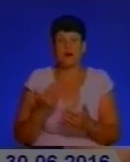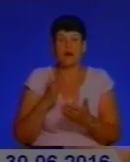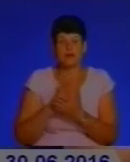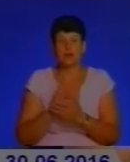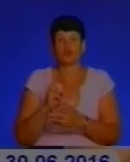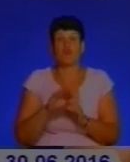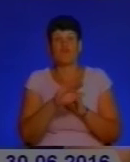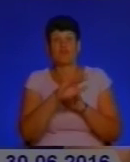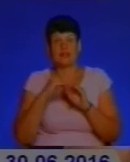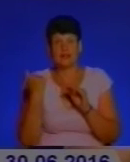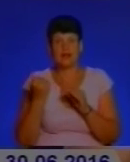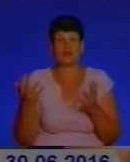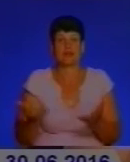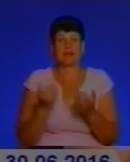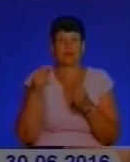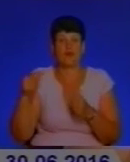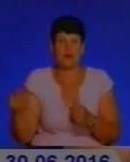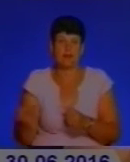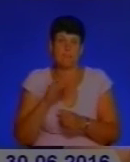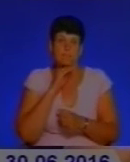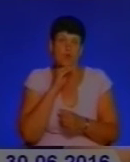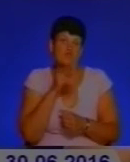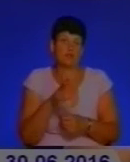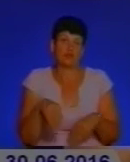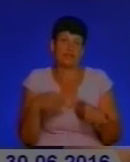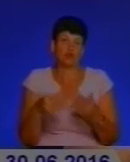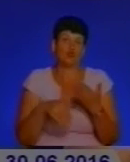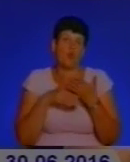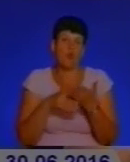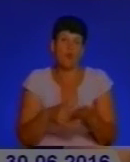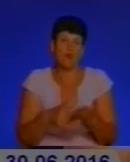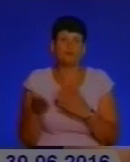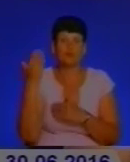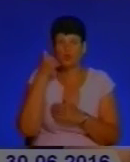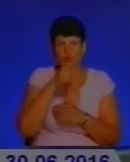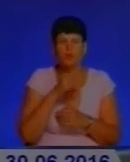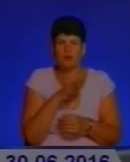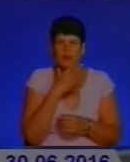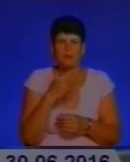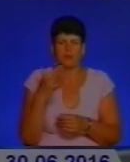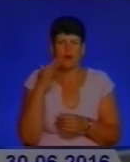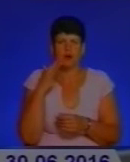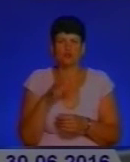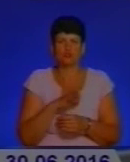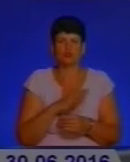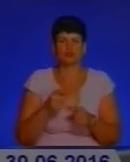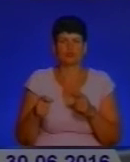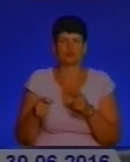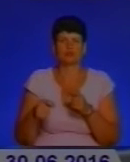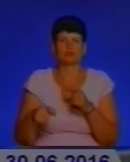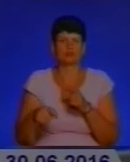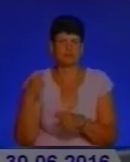рятувальників і рятувальники вже професійно надають допомогу. У минулі роки чи дуже великих збитків задали лісові пожежі, от